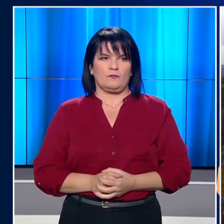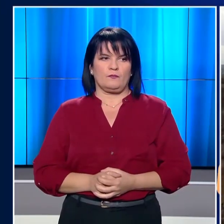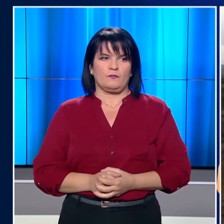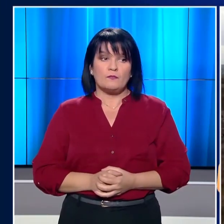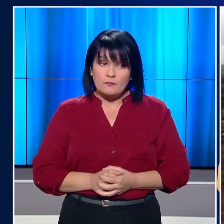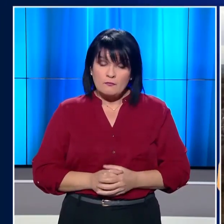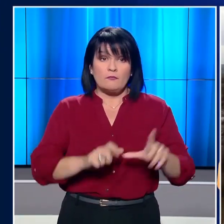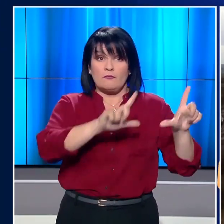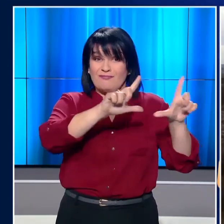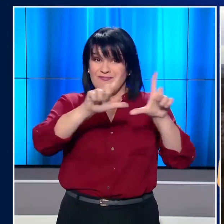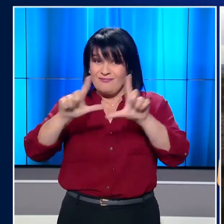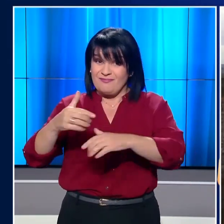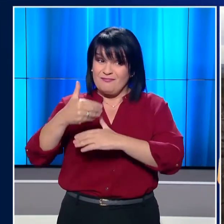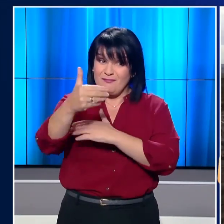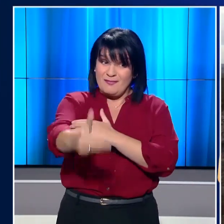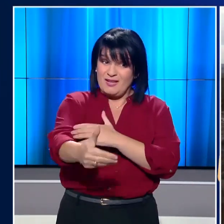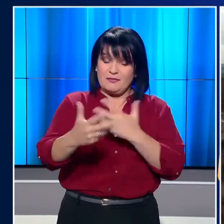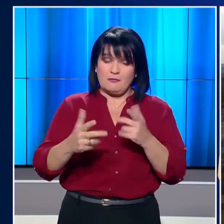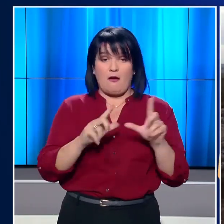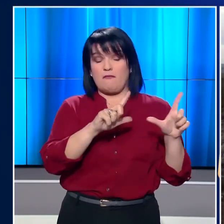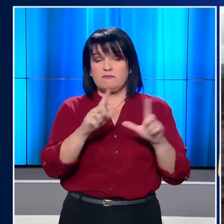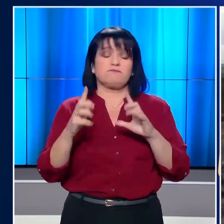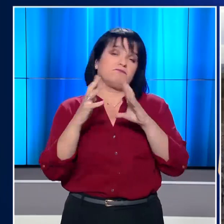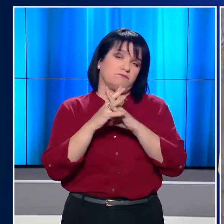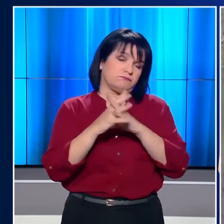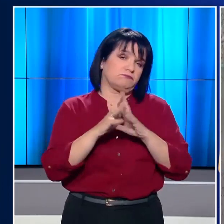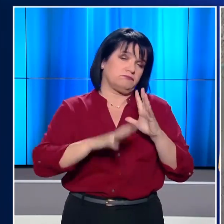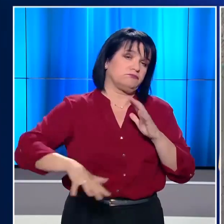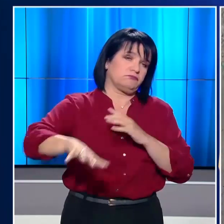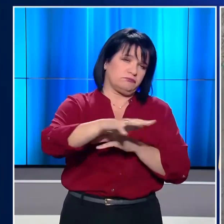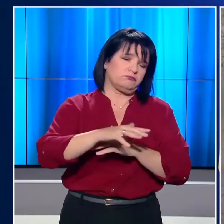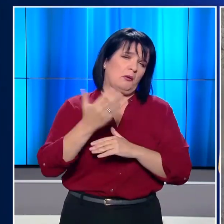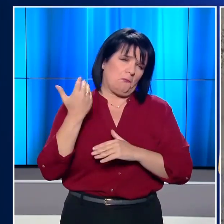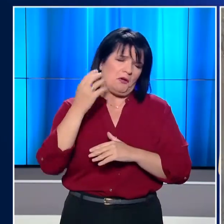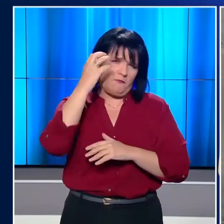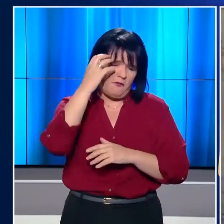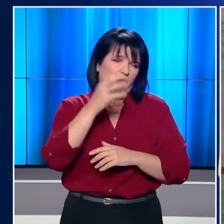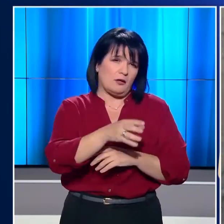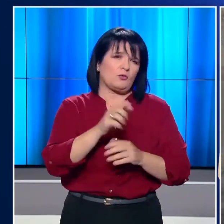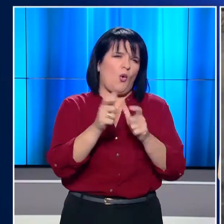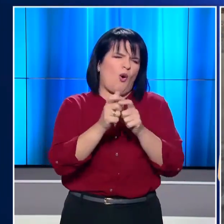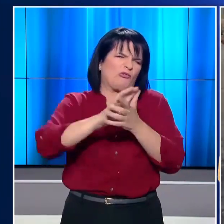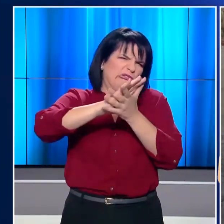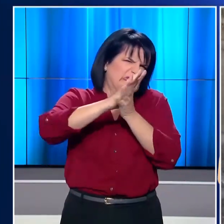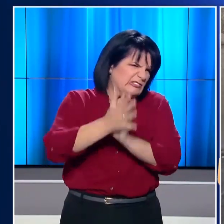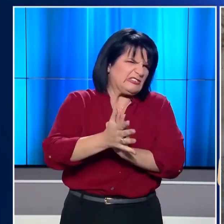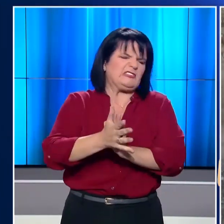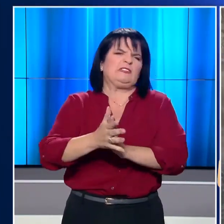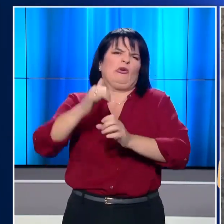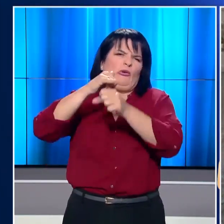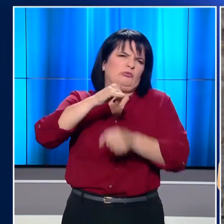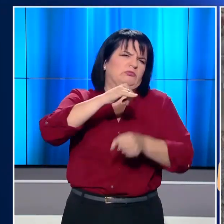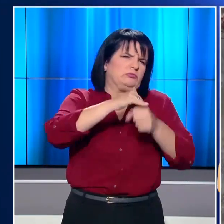Η εικόνα της επόμενης μέρας είναι ενδεικτική της μάχης που προηγήθηκε. Όλο το χωριό είναι ισοπεδωμένο από την